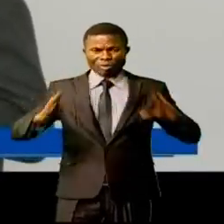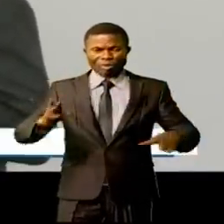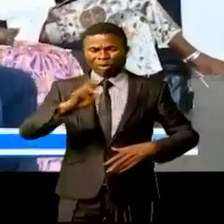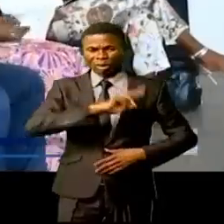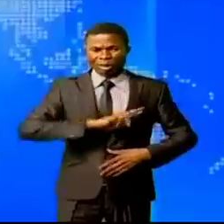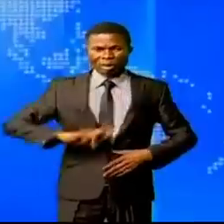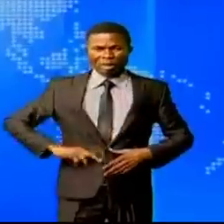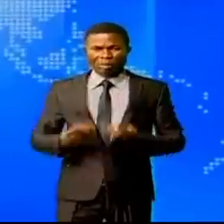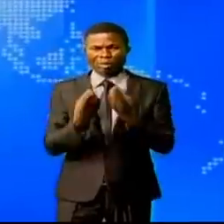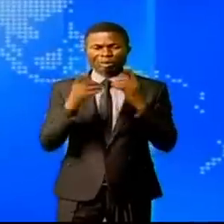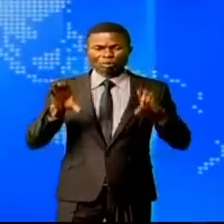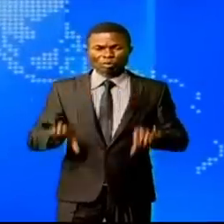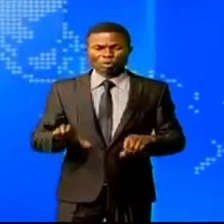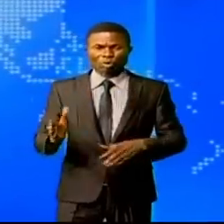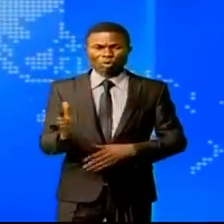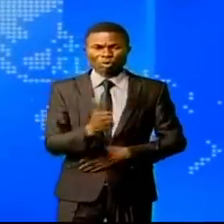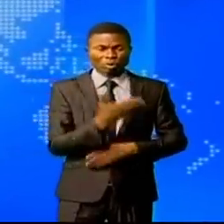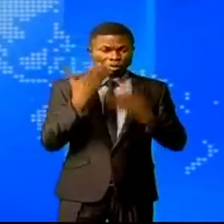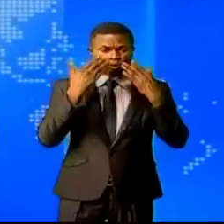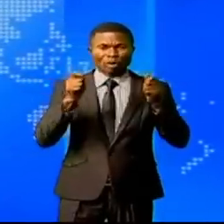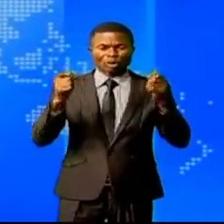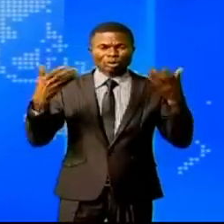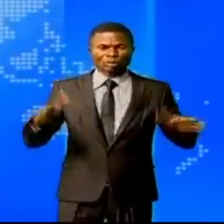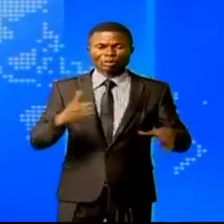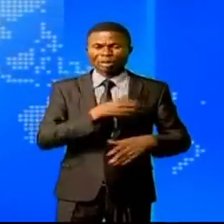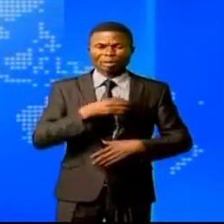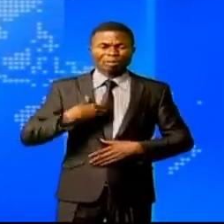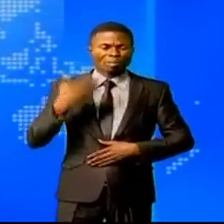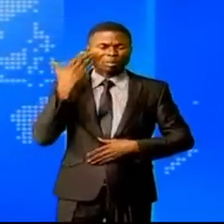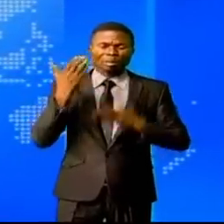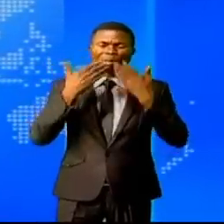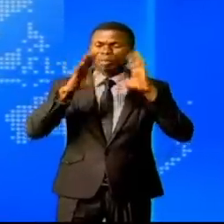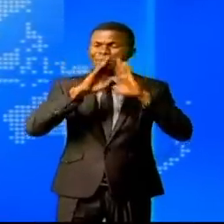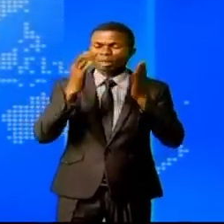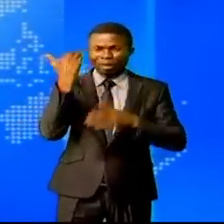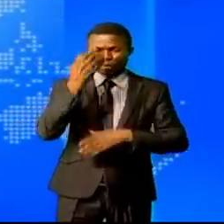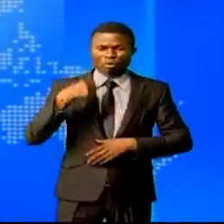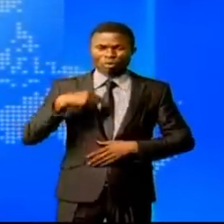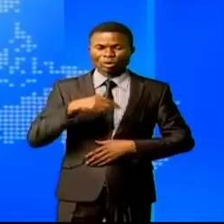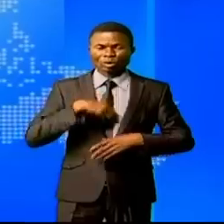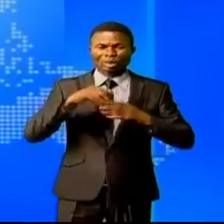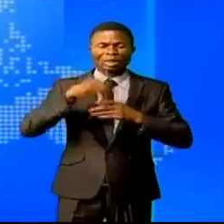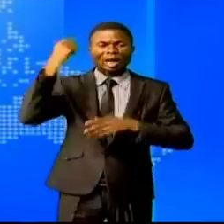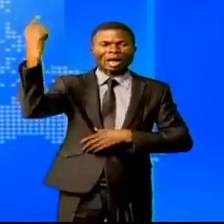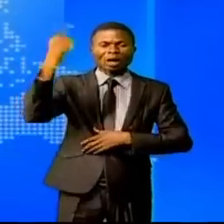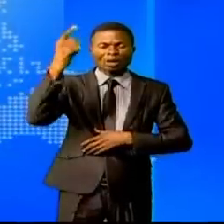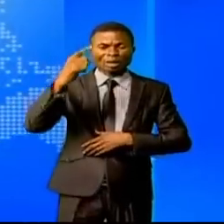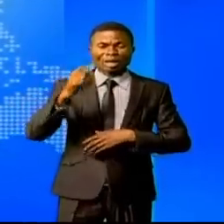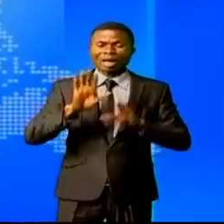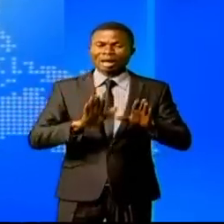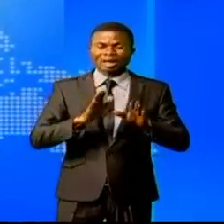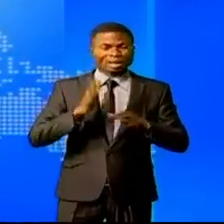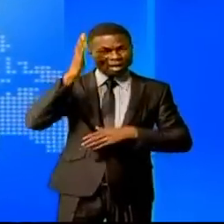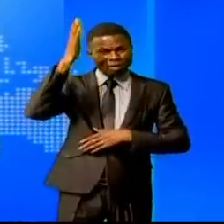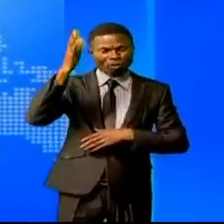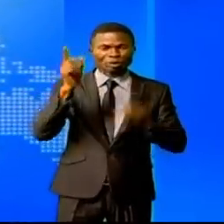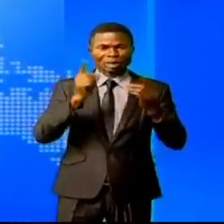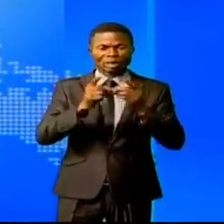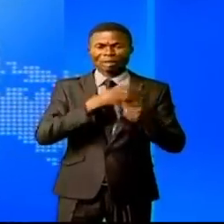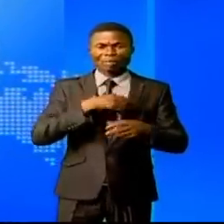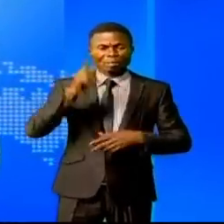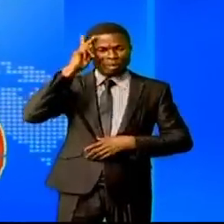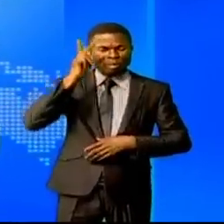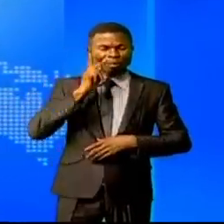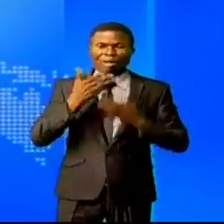RDC. Et voilà, fin de ce journal. Madame, messieurs, merci de l'avoir suivie à travers le monde. Retrouvez à 23h, Bobo Samba. Je